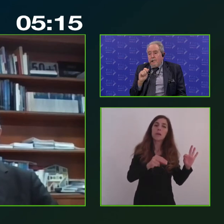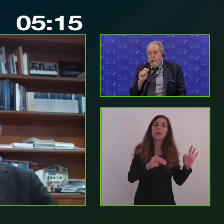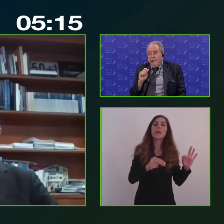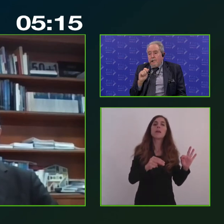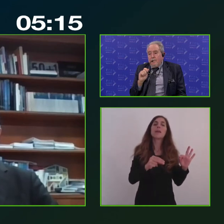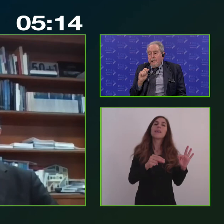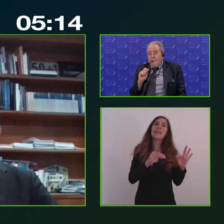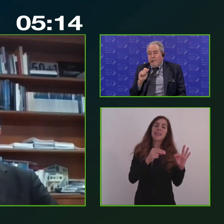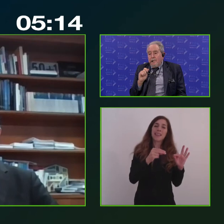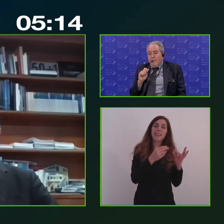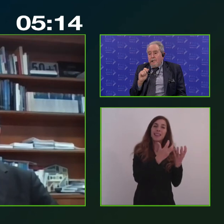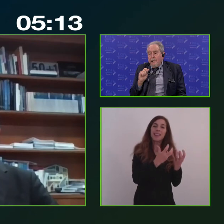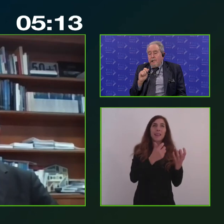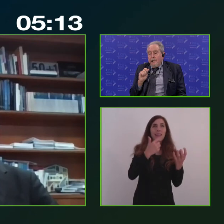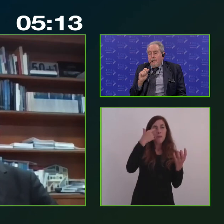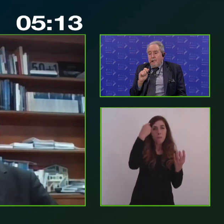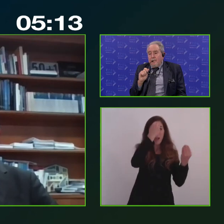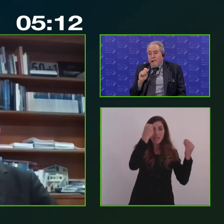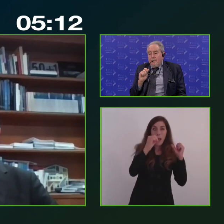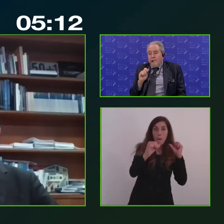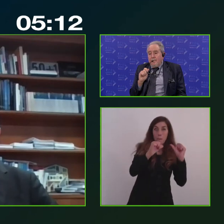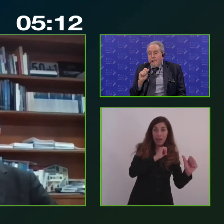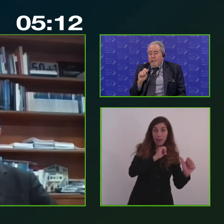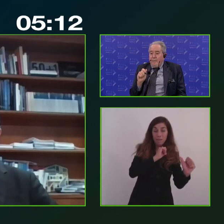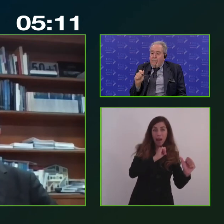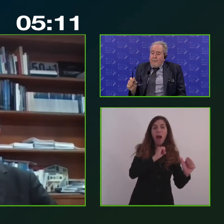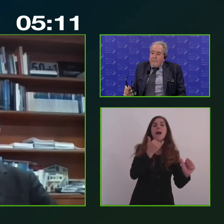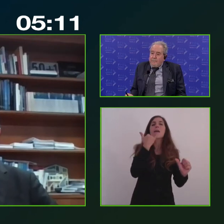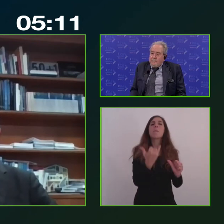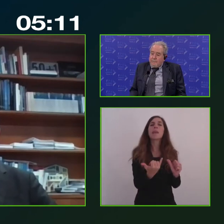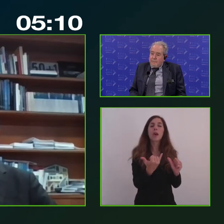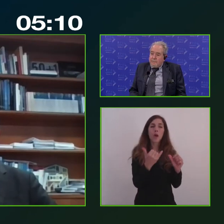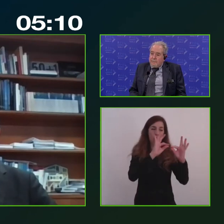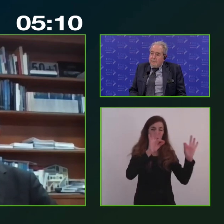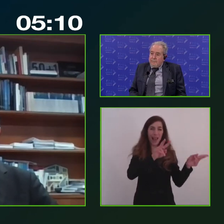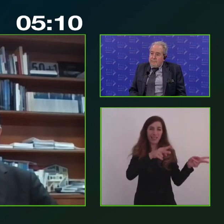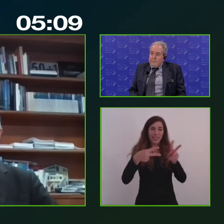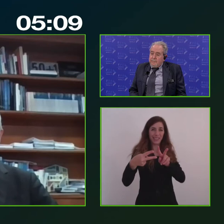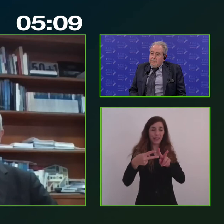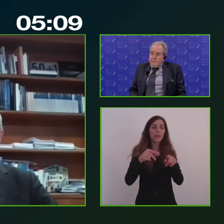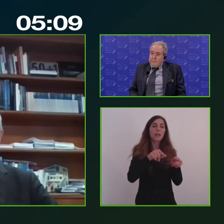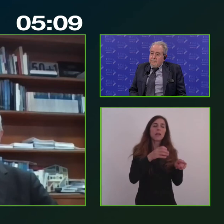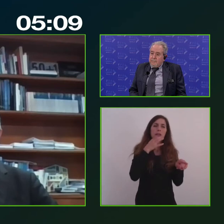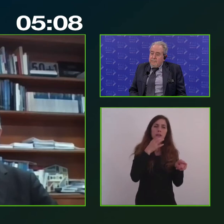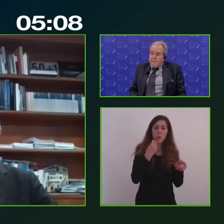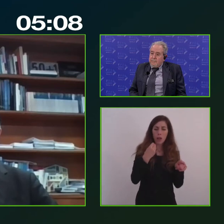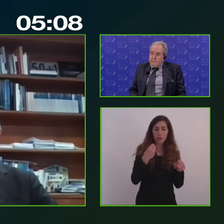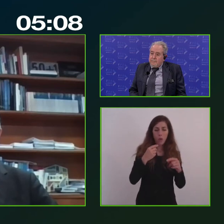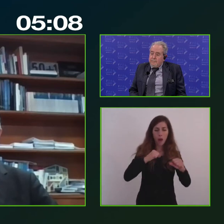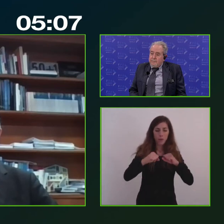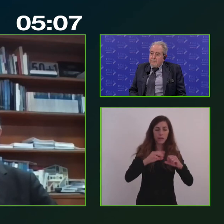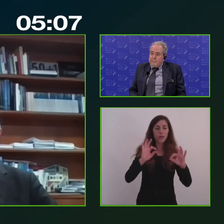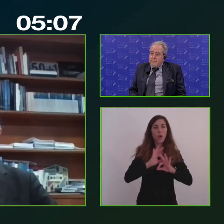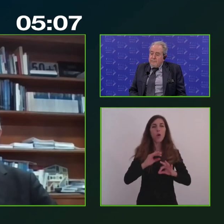First, cioè pensare prima in piccolo. Che vuol dire questo? Significa che quando l'amministrazione, le istituzioni devono pensare delle